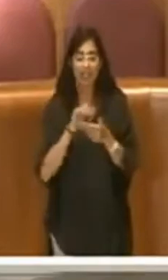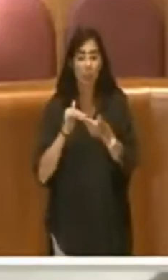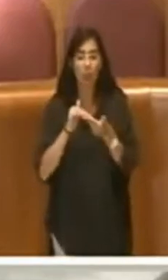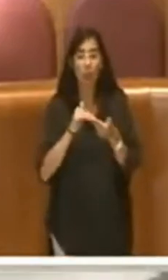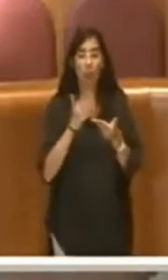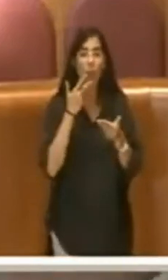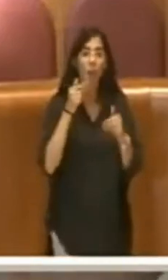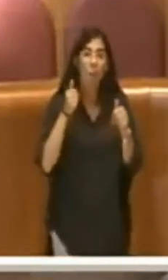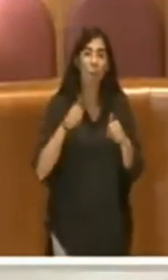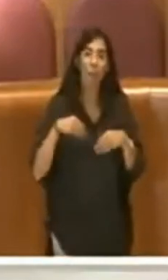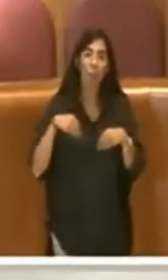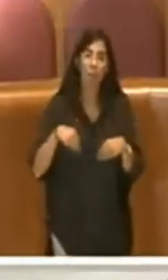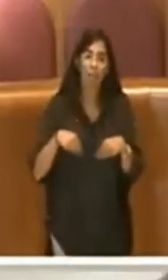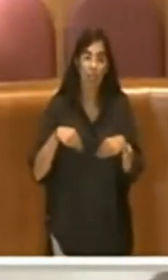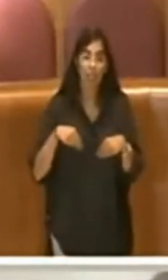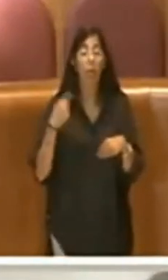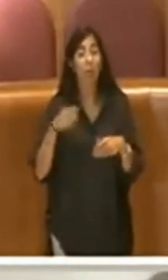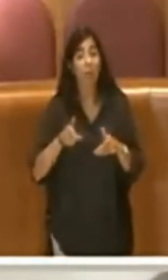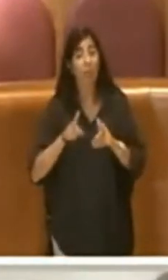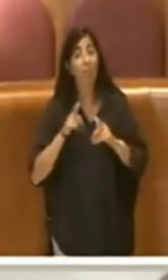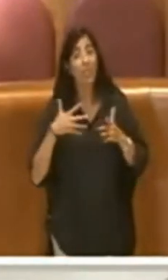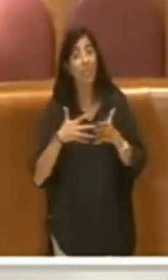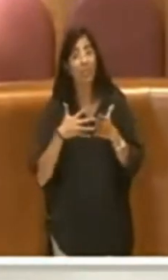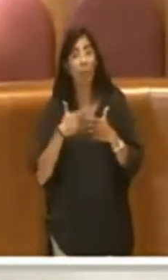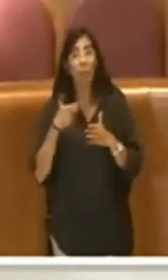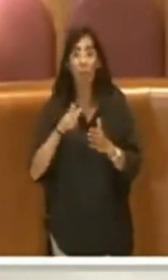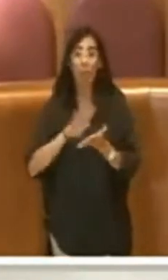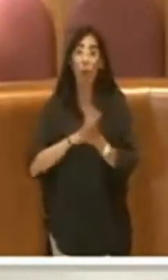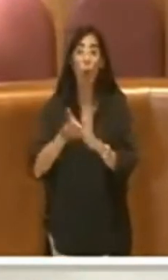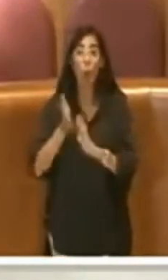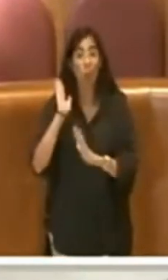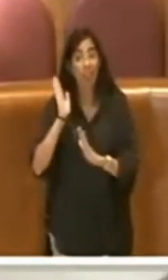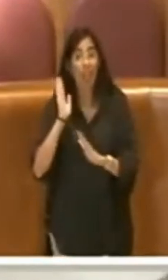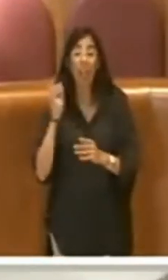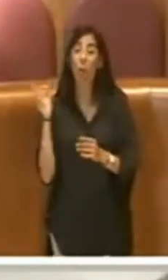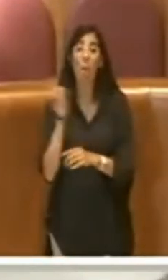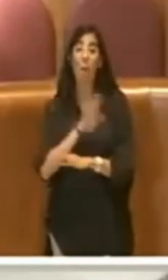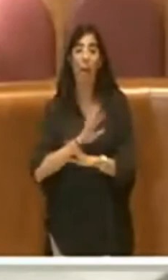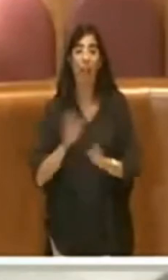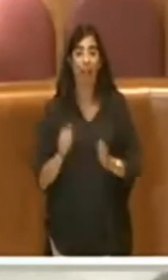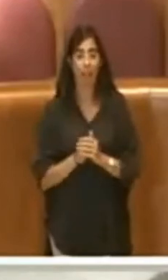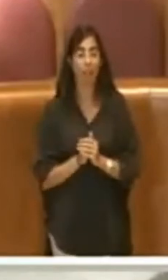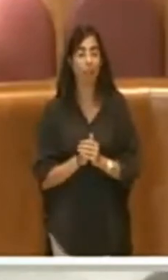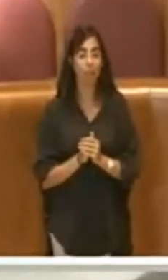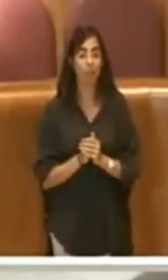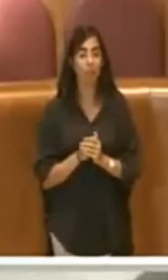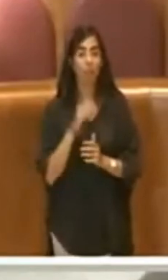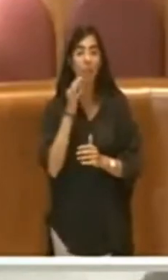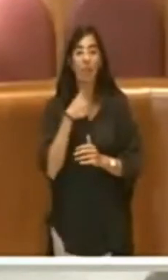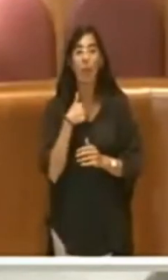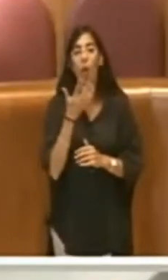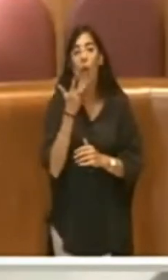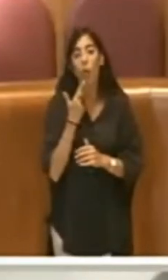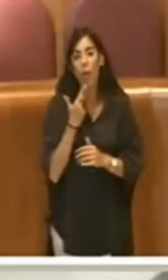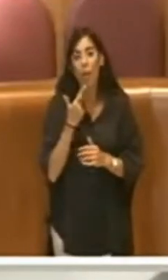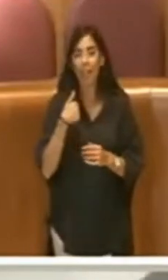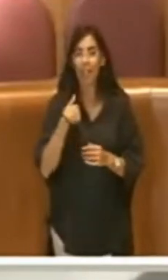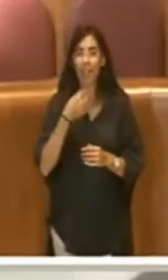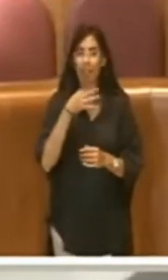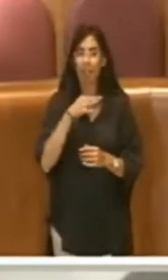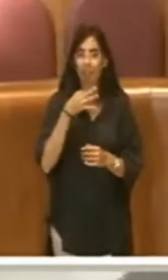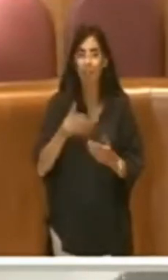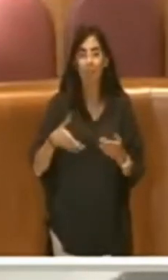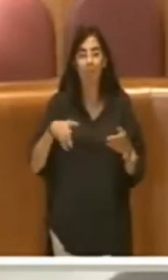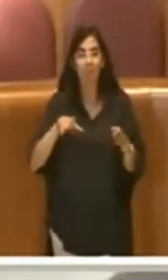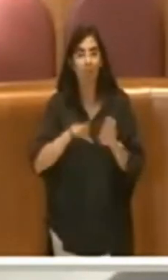difficoltà perché quel contratto era fatto male, assolutamente male. Dunque io vorrei finire il mio intervento